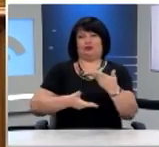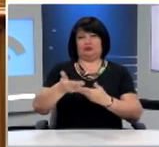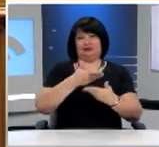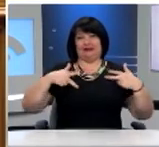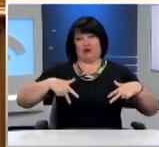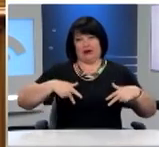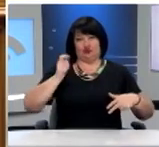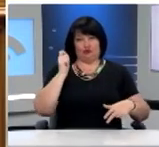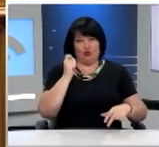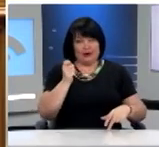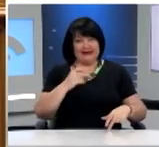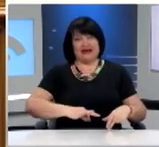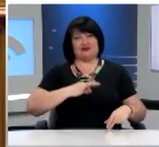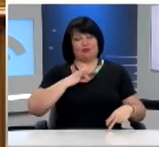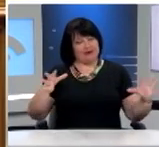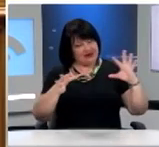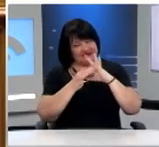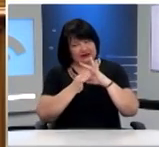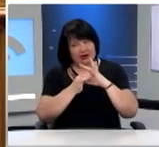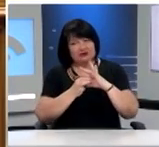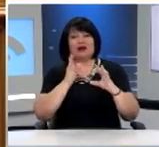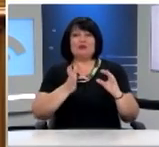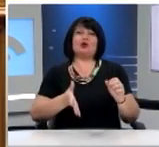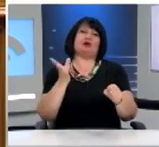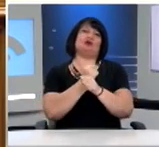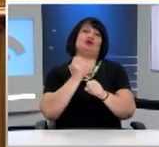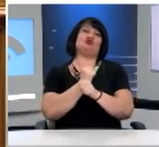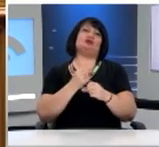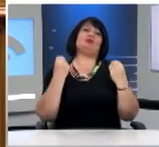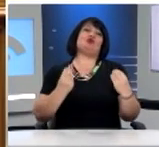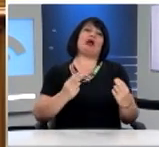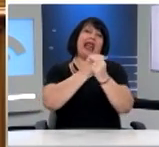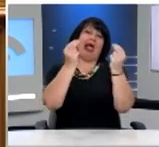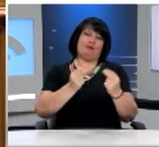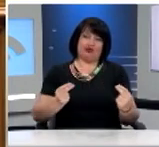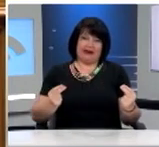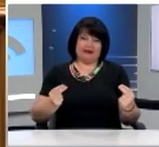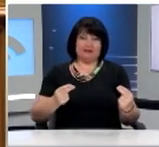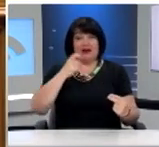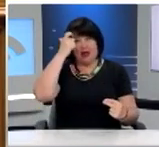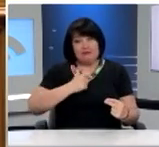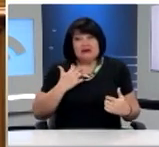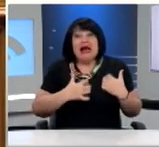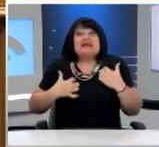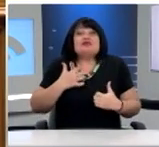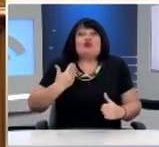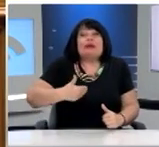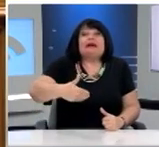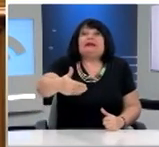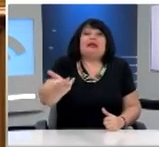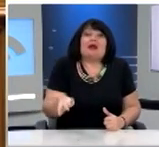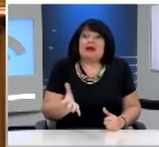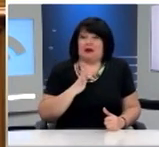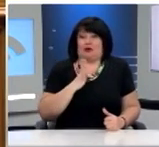και την πολιτεία αλλά μέσω αξιοπρεπού συνεργασίας να επιτευχθούν καλύτερα δυνατά αποτελέσματα. Ως έφηβοι, ανησυχούμε για την επόμενη μέρα για τον